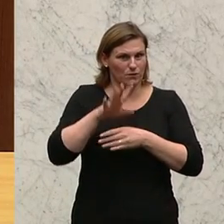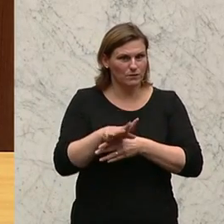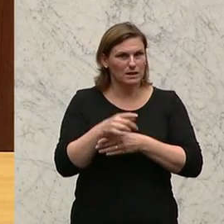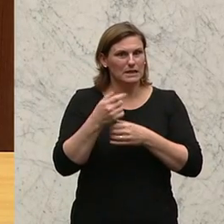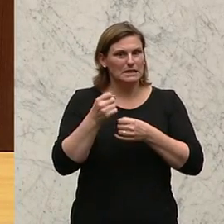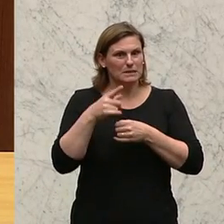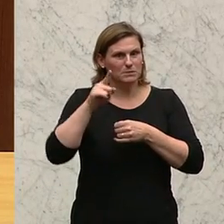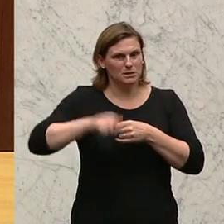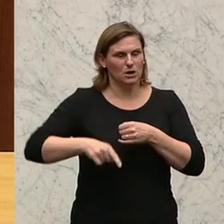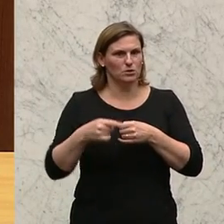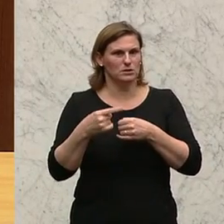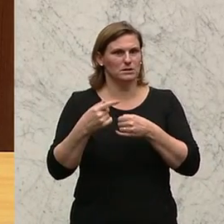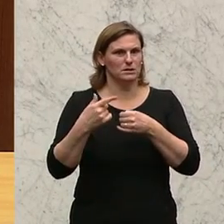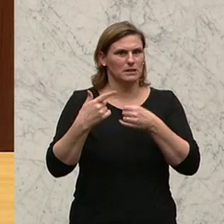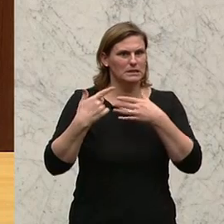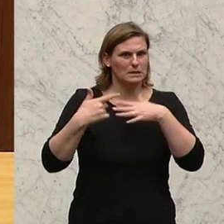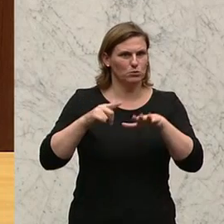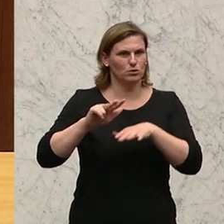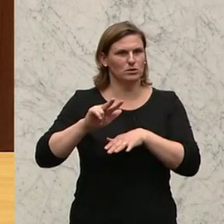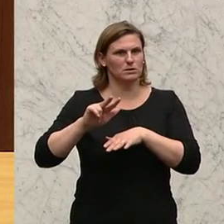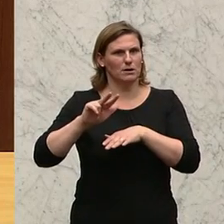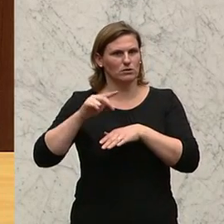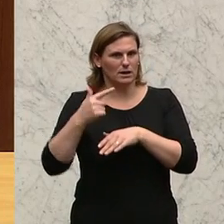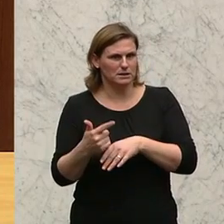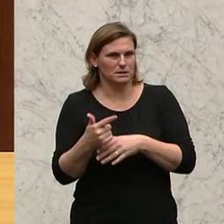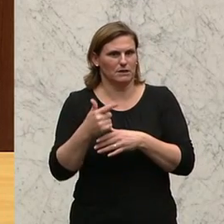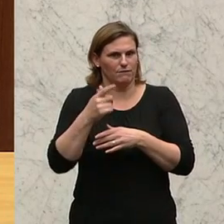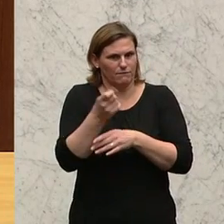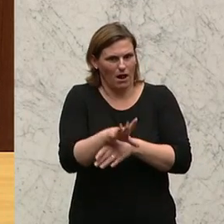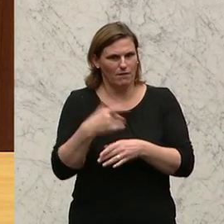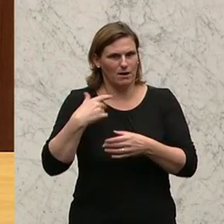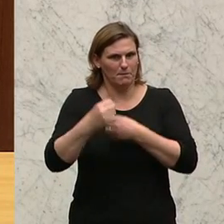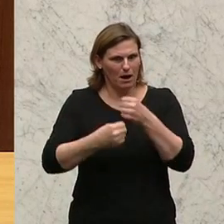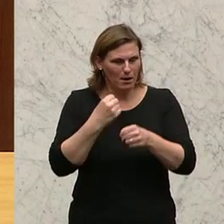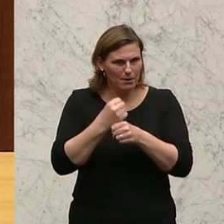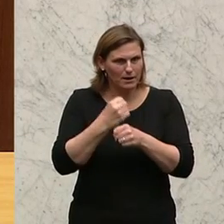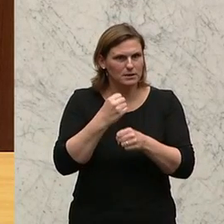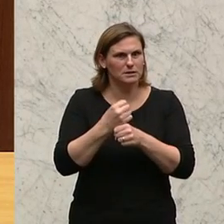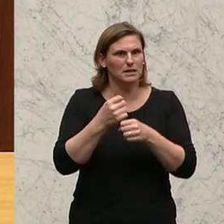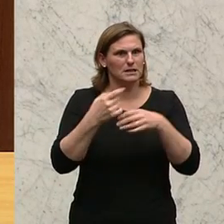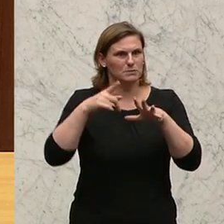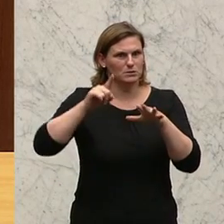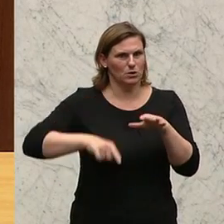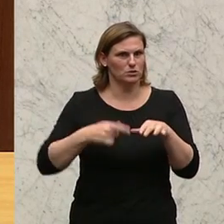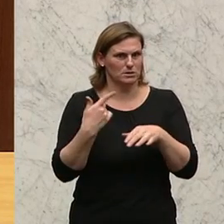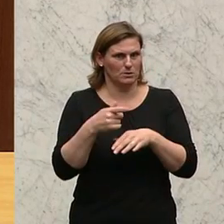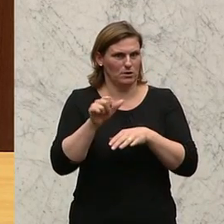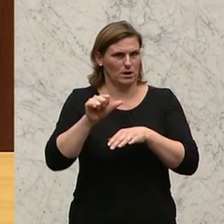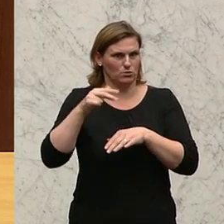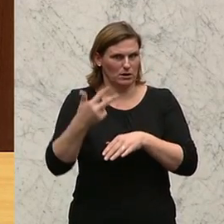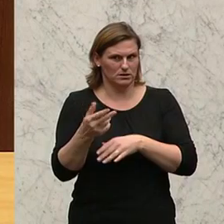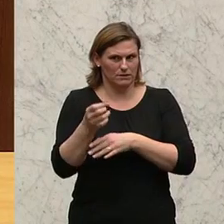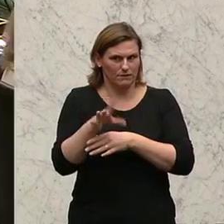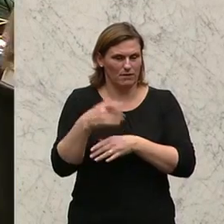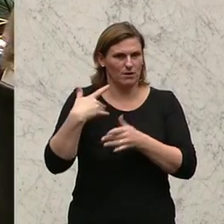.732 Fälle bearbeitet. Davon betrafen 17.231 Fälle